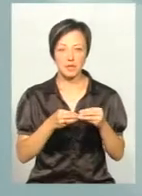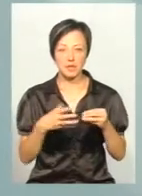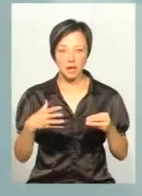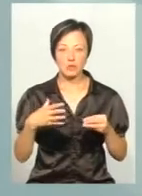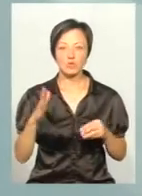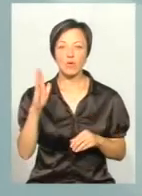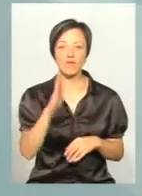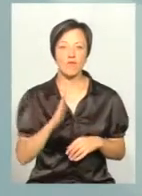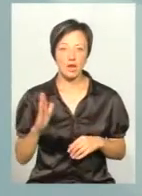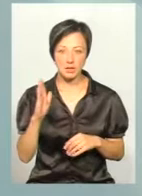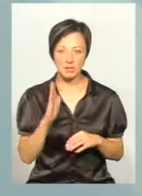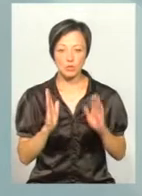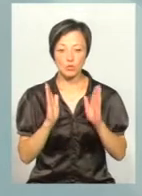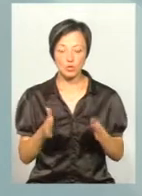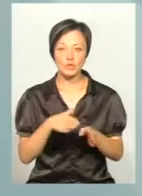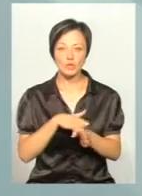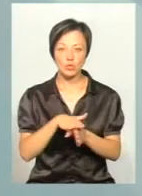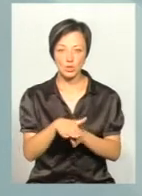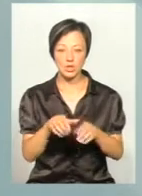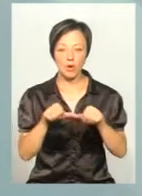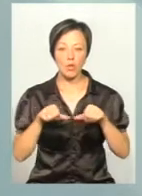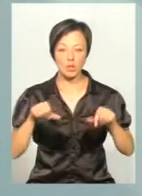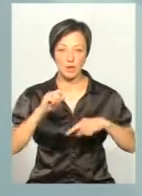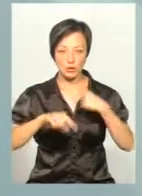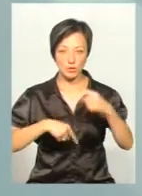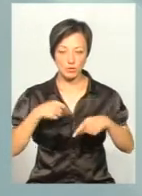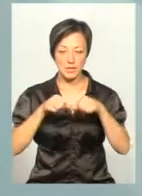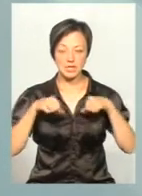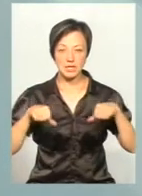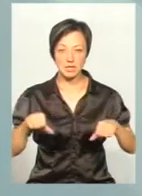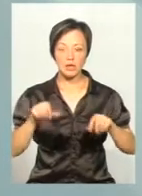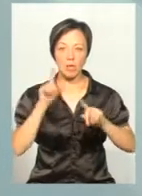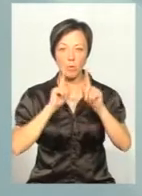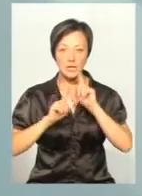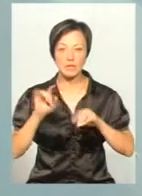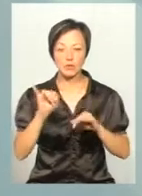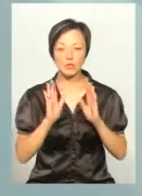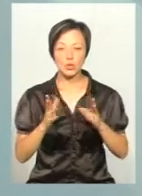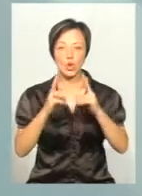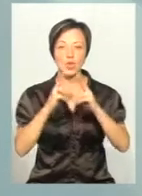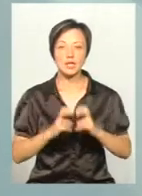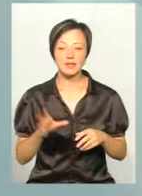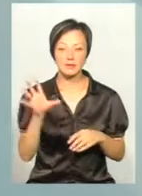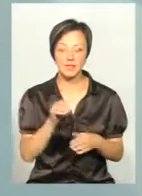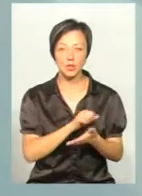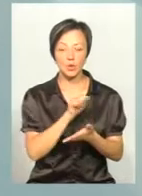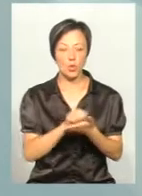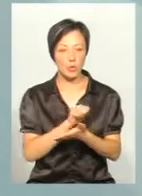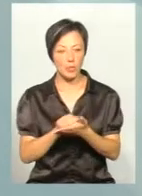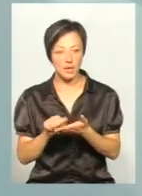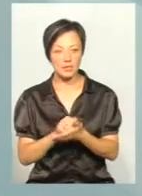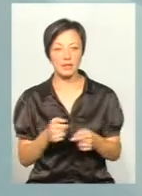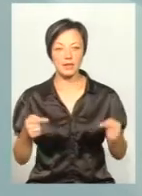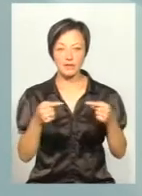вересня відбудеться наступне засідання комісії, і будуть розглянути ці всі документи і